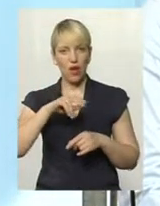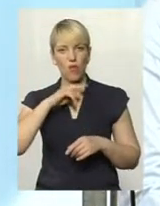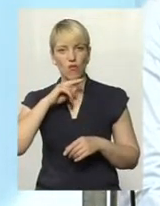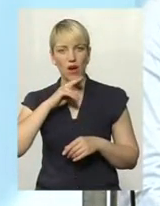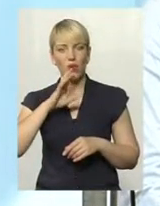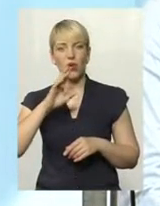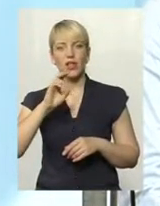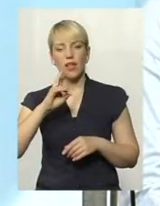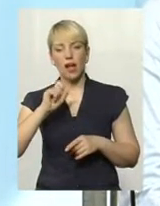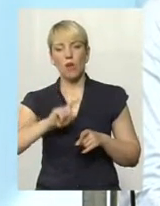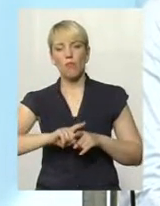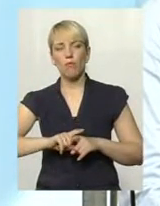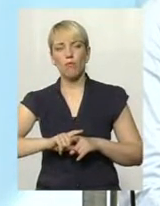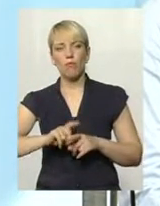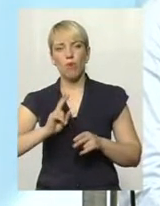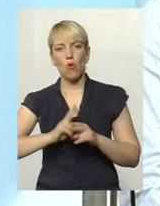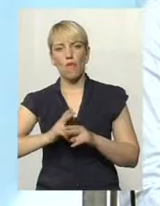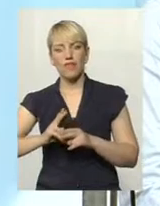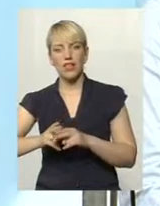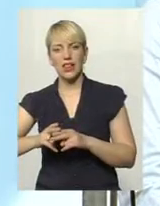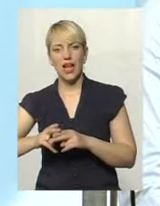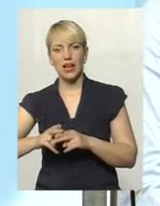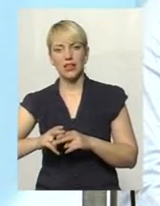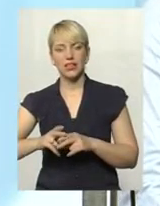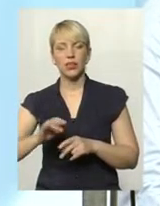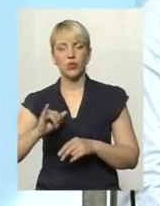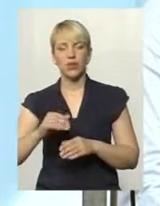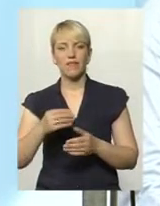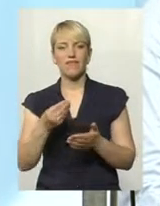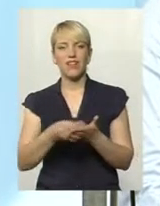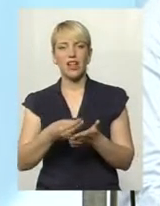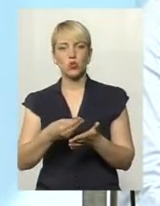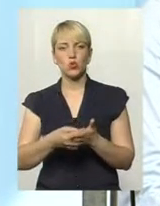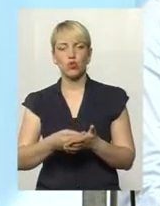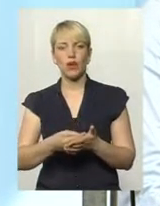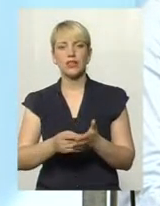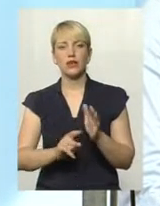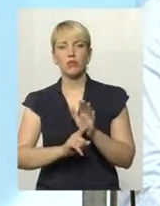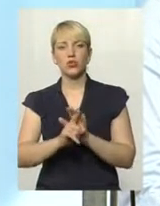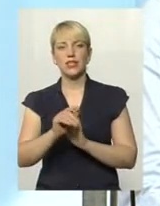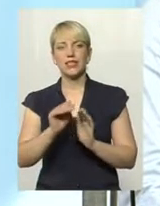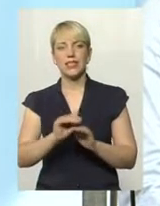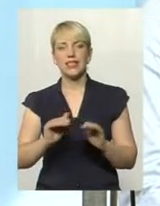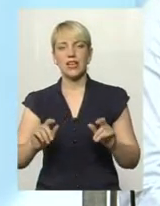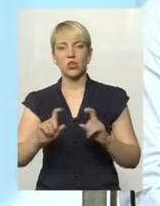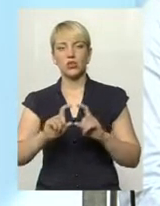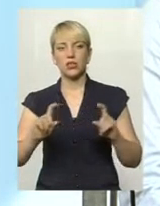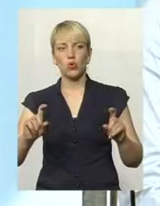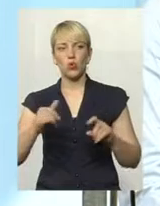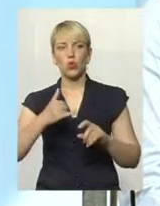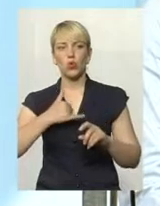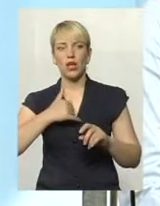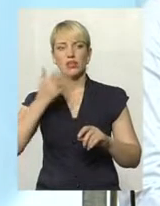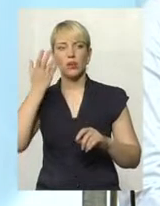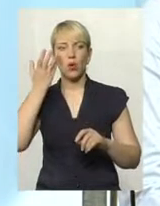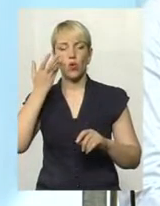профілактику і на належне фінансування, то я думаю, що... І починаючи з дитячого садочка, також в нас, коли